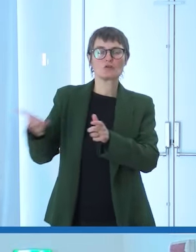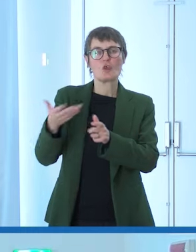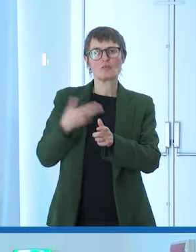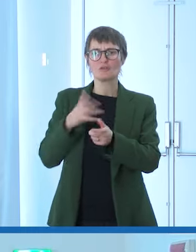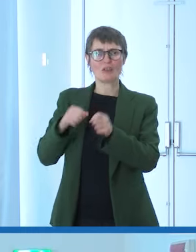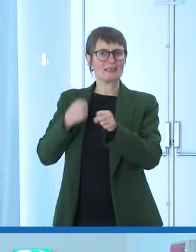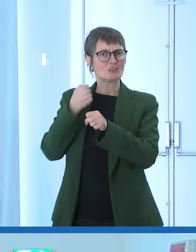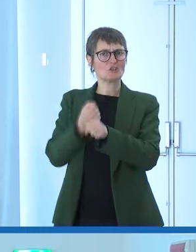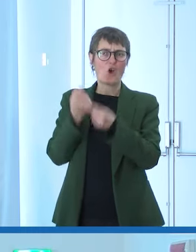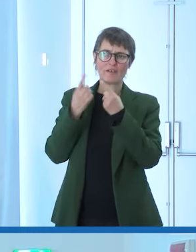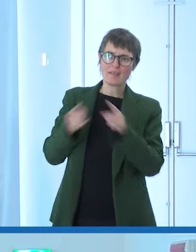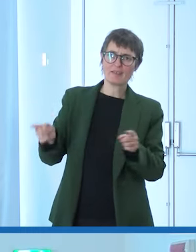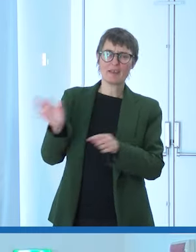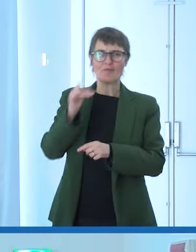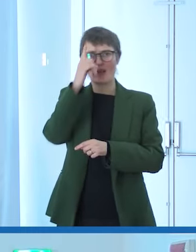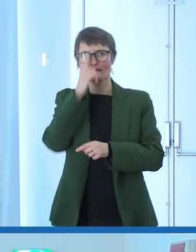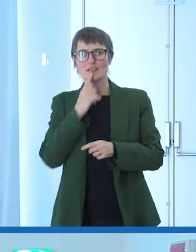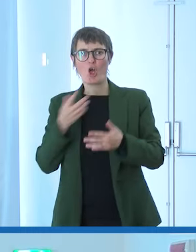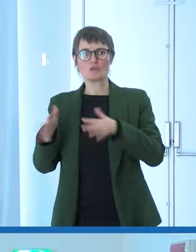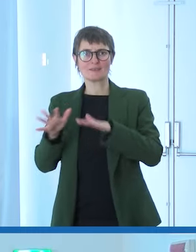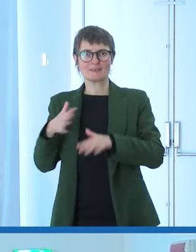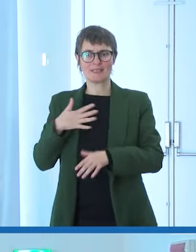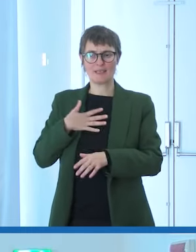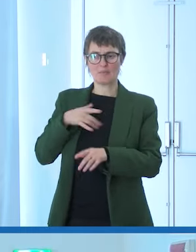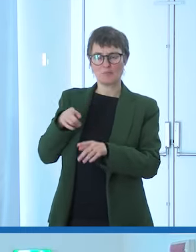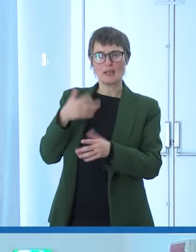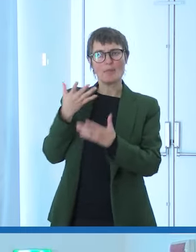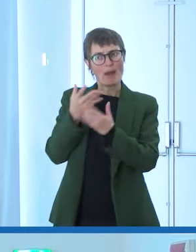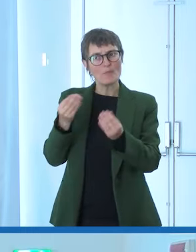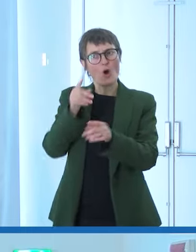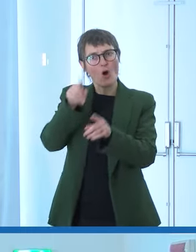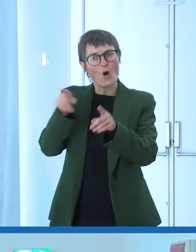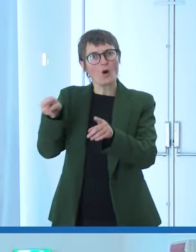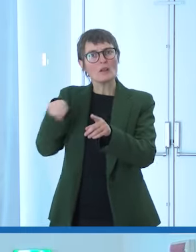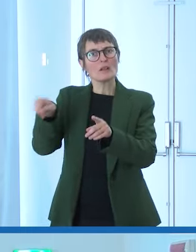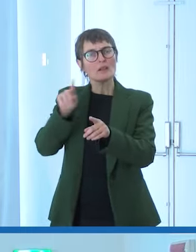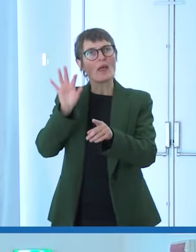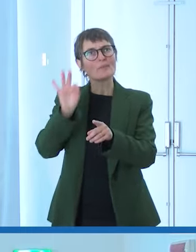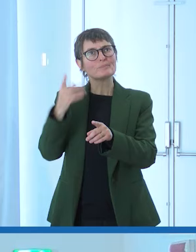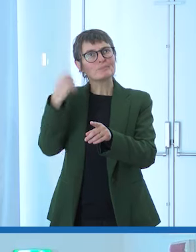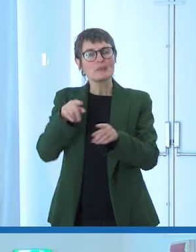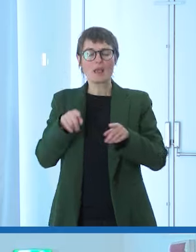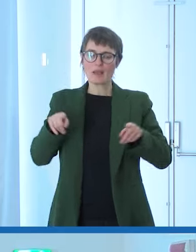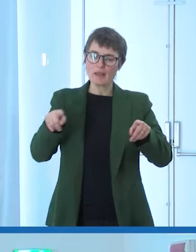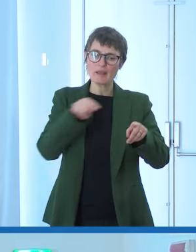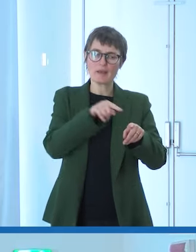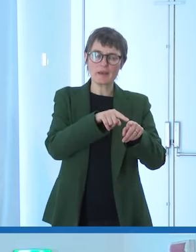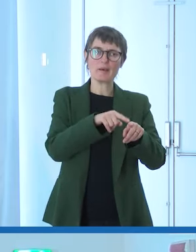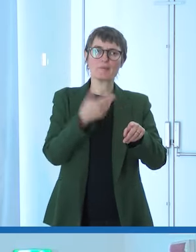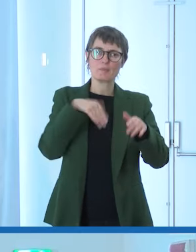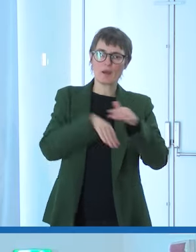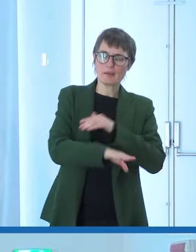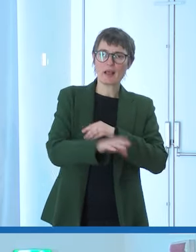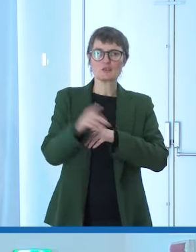con questo elemento della nascondersi o esibire perché io ho una sordità diciamo molto grave per